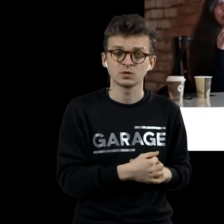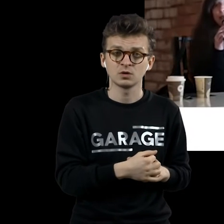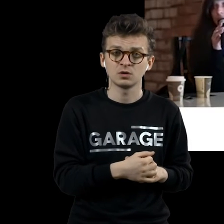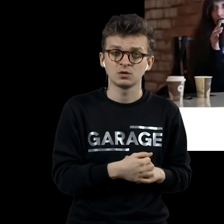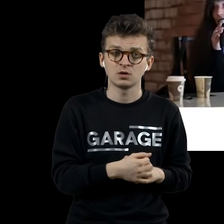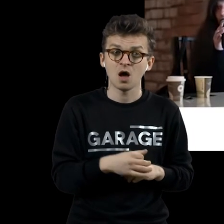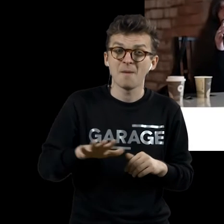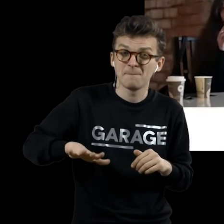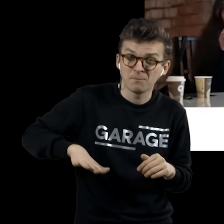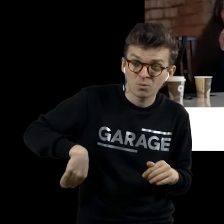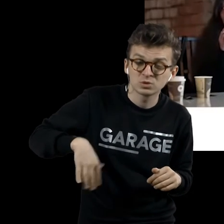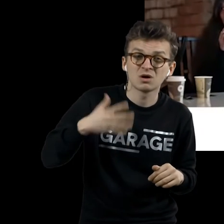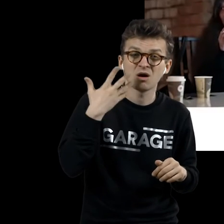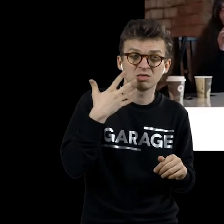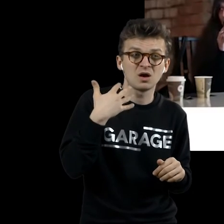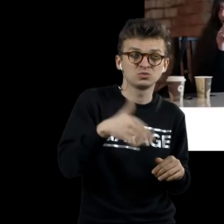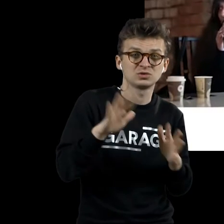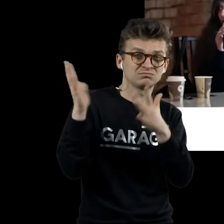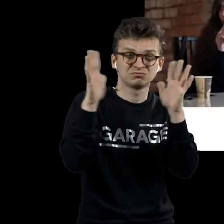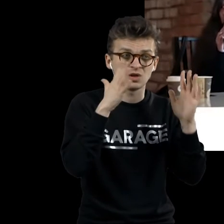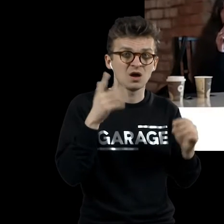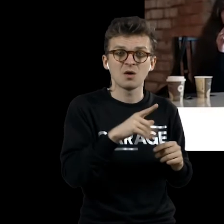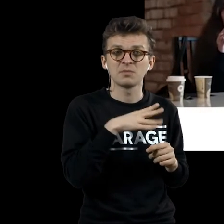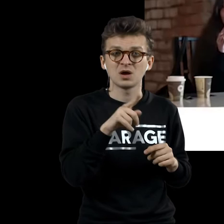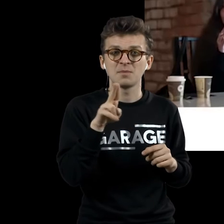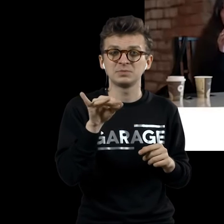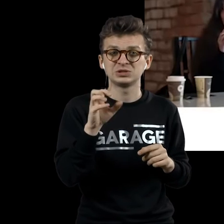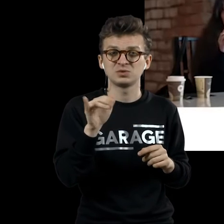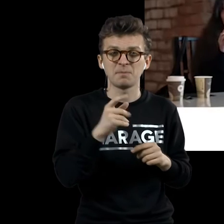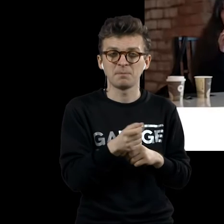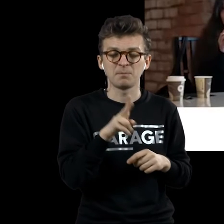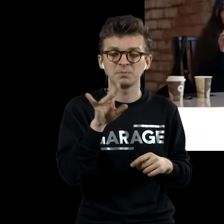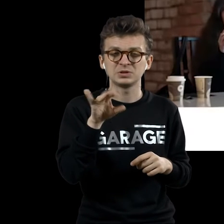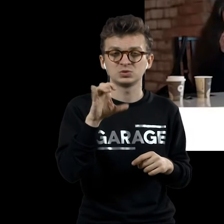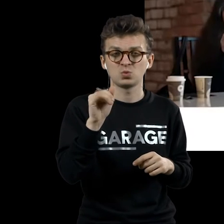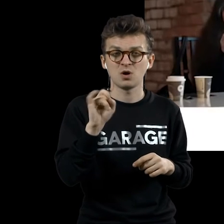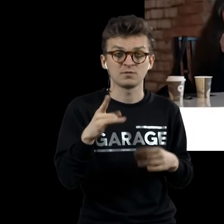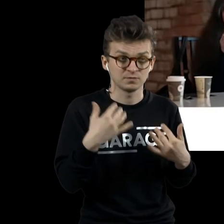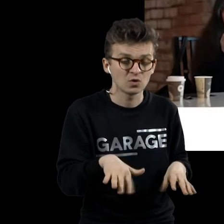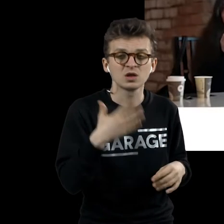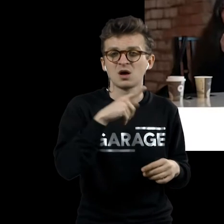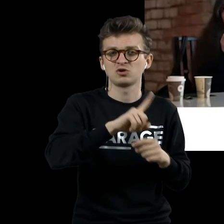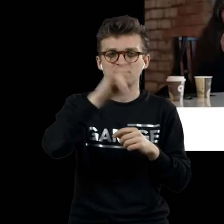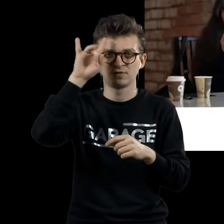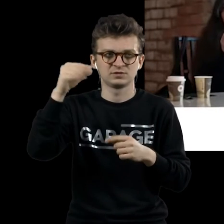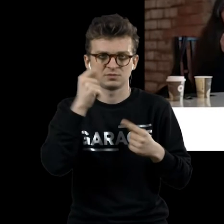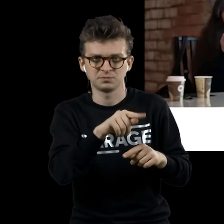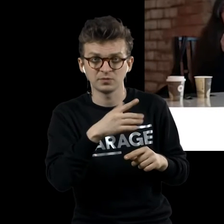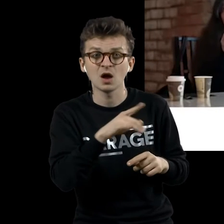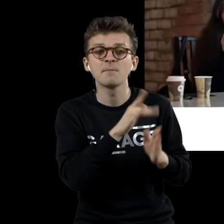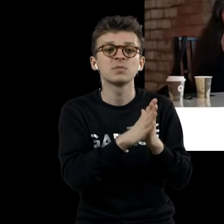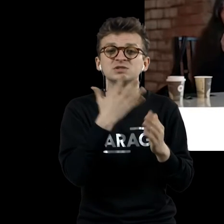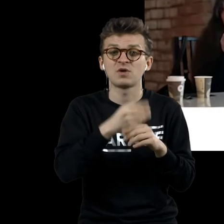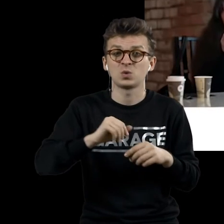А после того, как случилась история с Писсуаром, он запустил термин «ready made», он попросил свою сестру